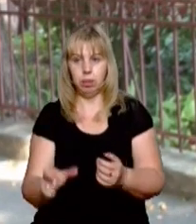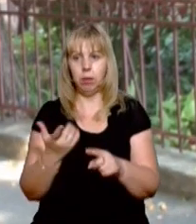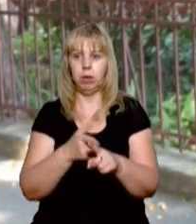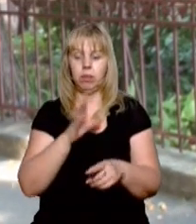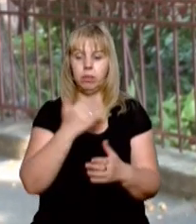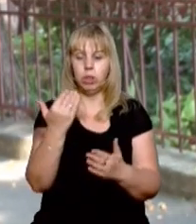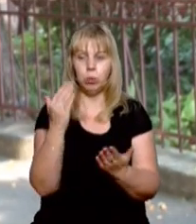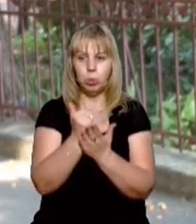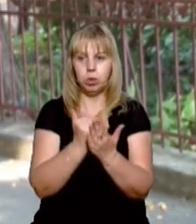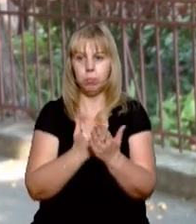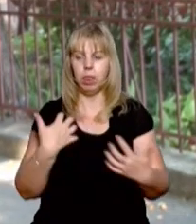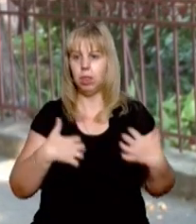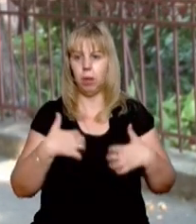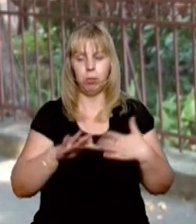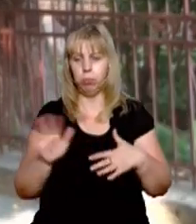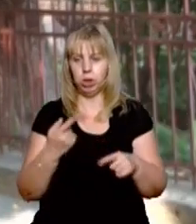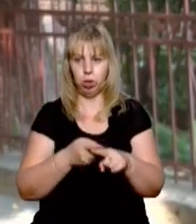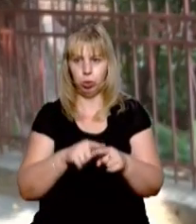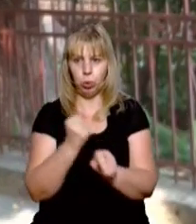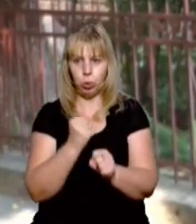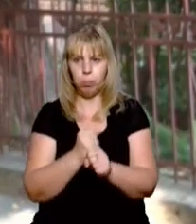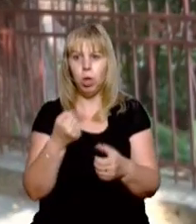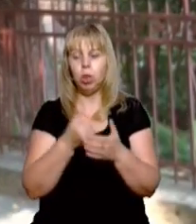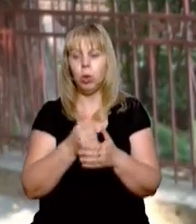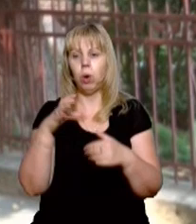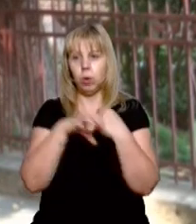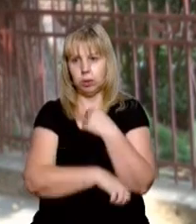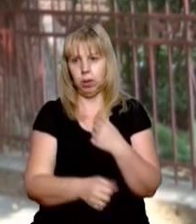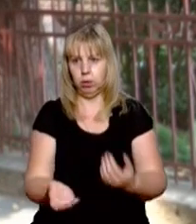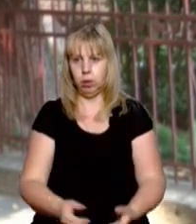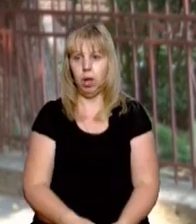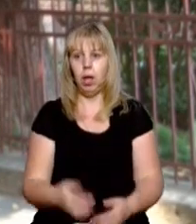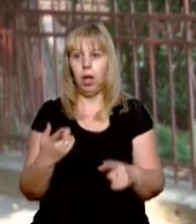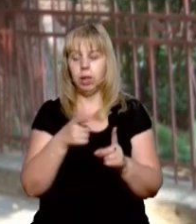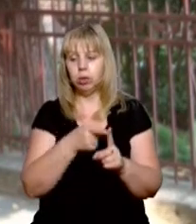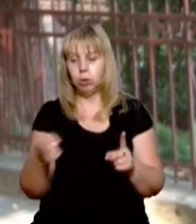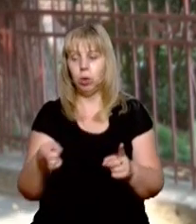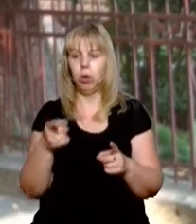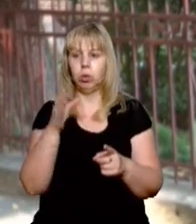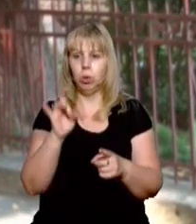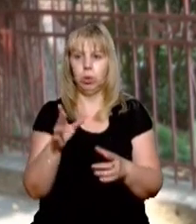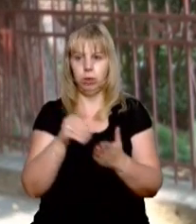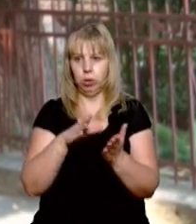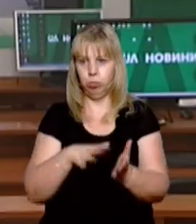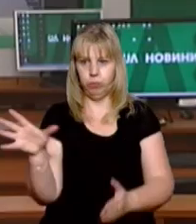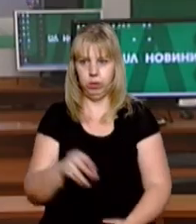списку. Тому не поспішають цього робити. До кінцевого терміну зареєструються всі.